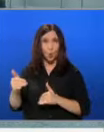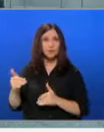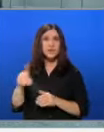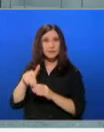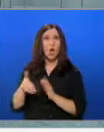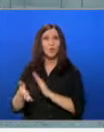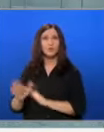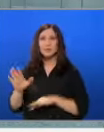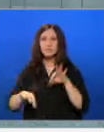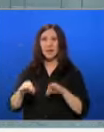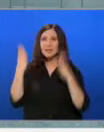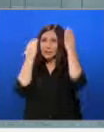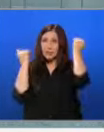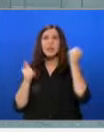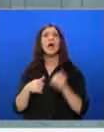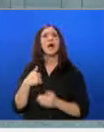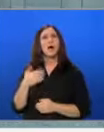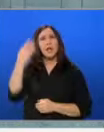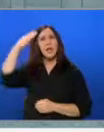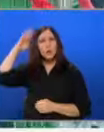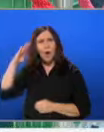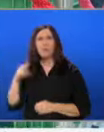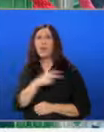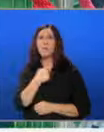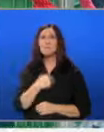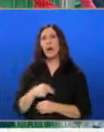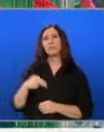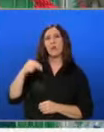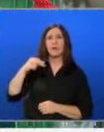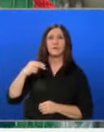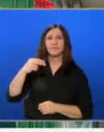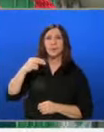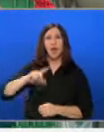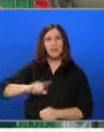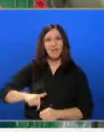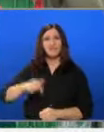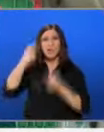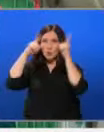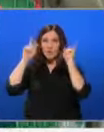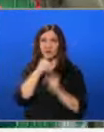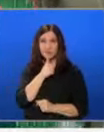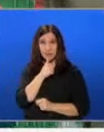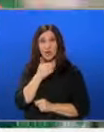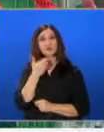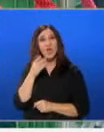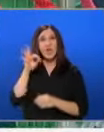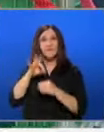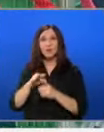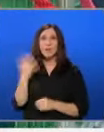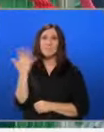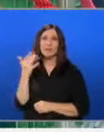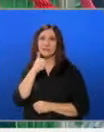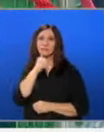Нидерландия, следва ни от Ирландия, Малта и Латвия и Словакия в събута. В Чехия водът се проважда в петък и събута.